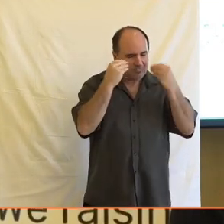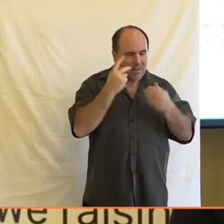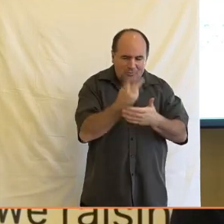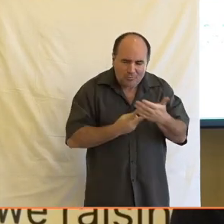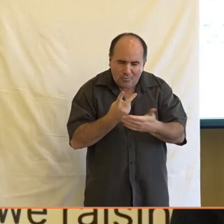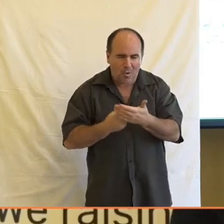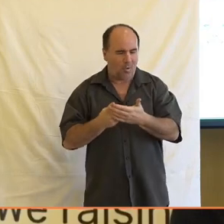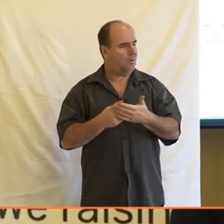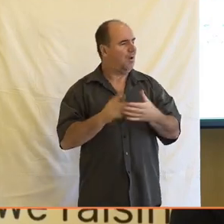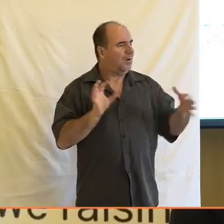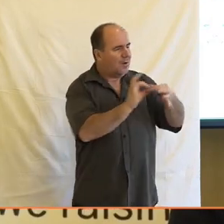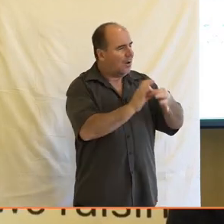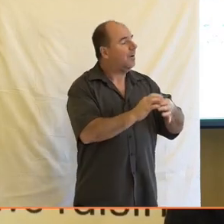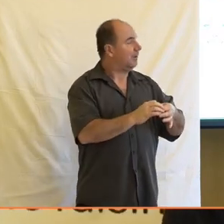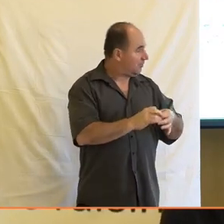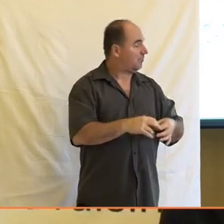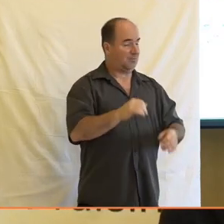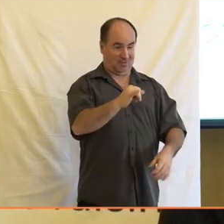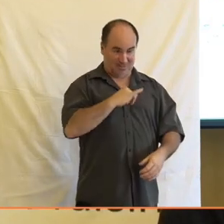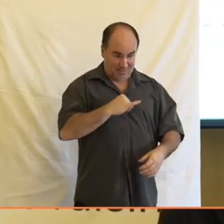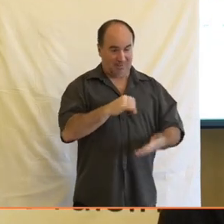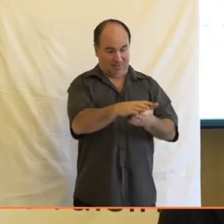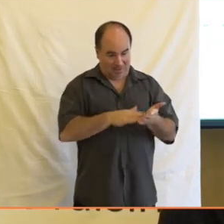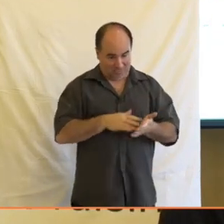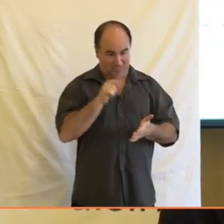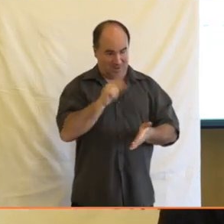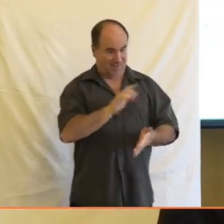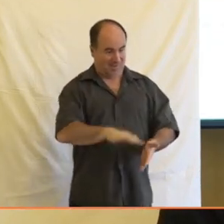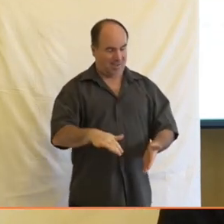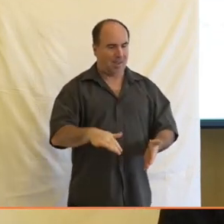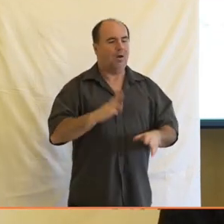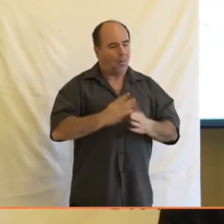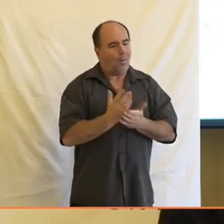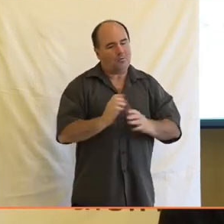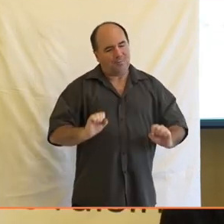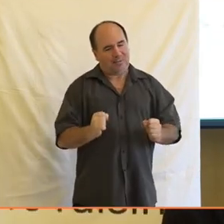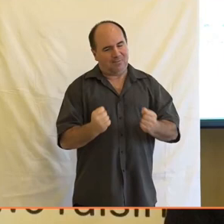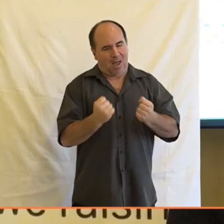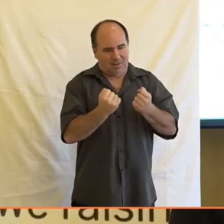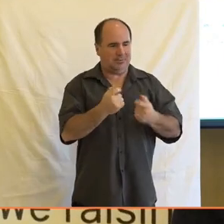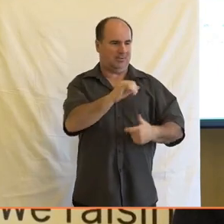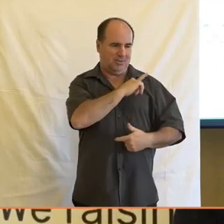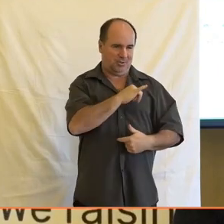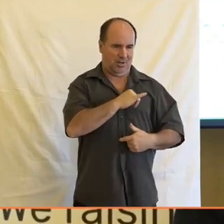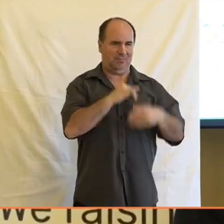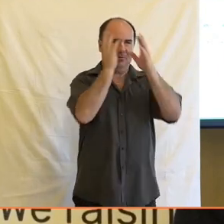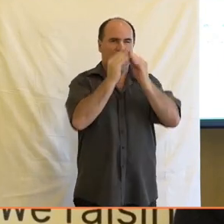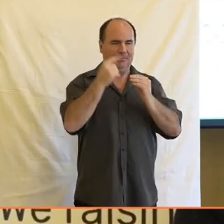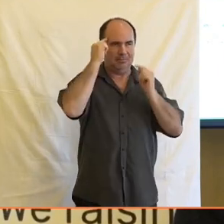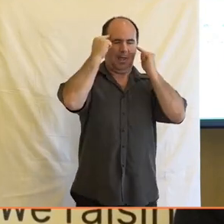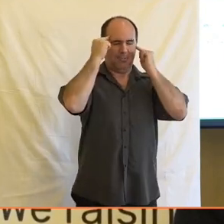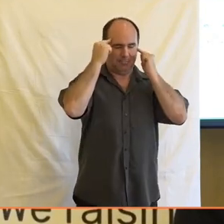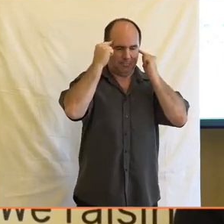poměrně dlouhou dobu a čím dříve s tím začnete, tím lépe se to bude budovat. A když vás to potká v druhé polovině života,